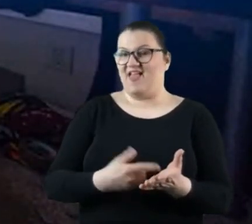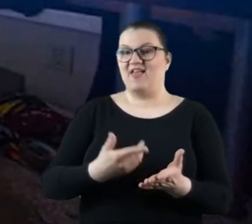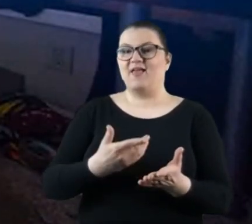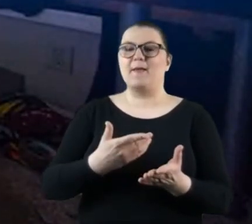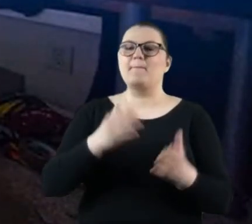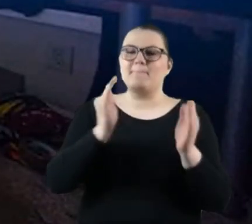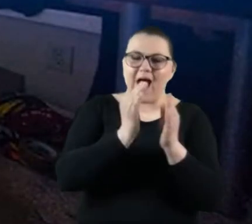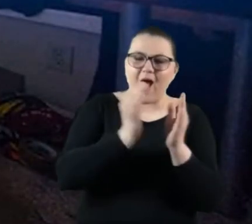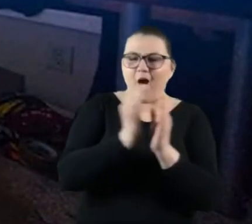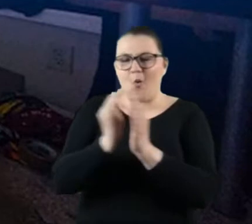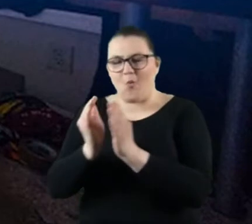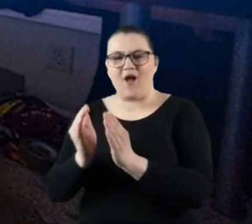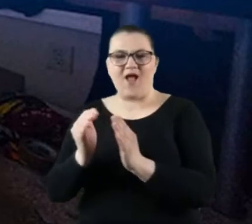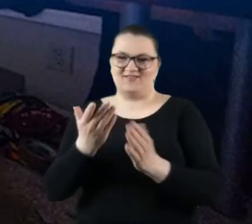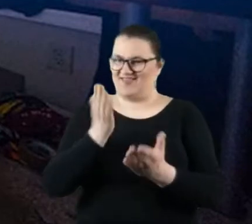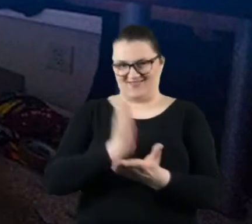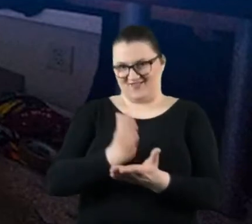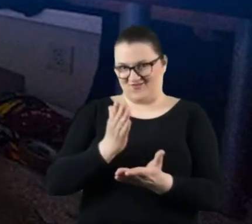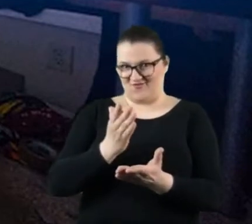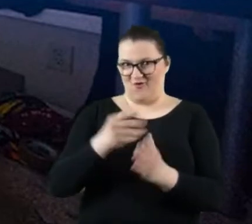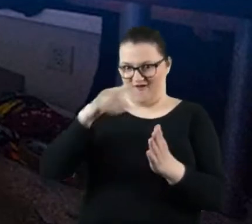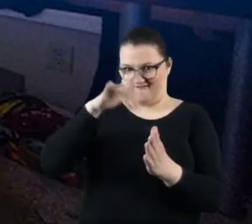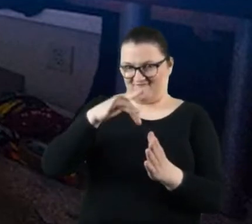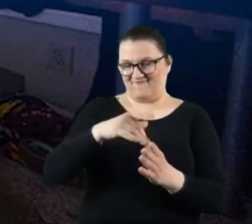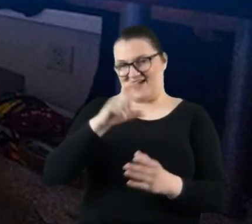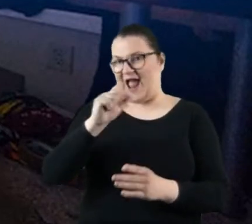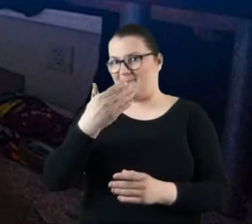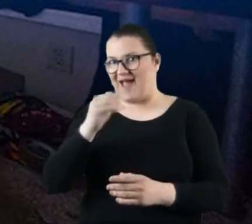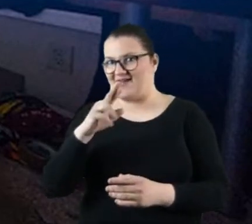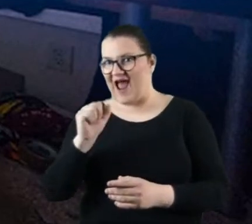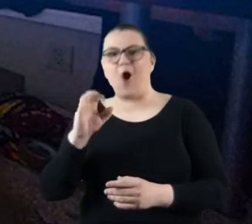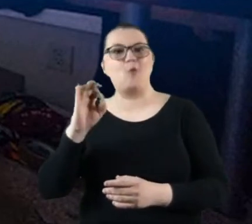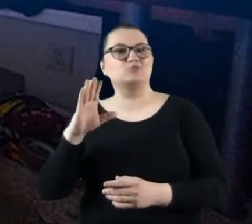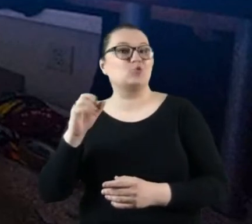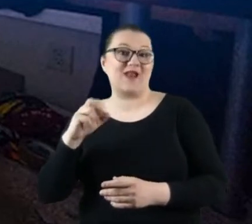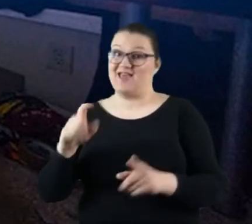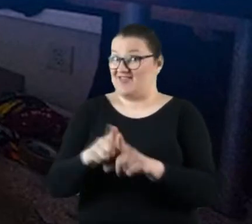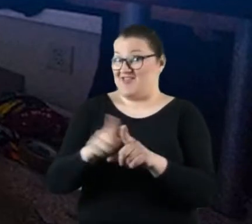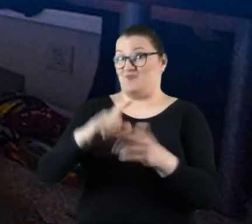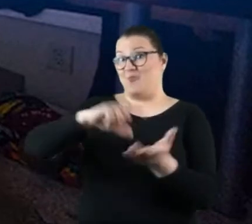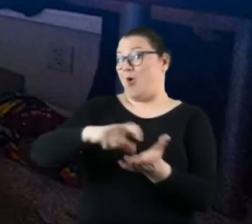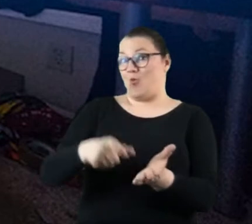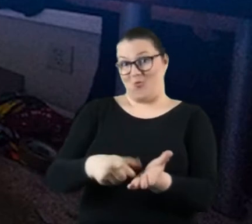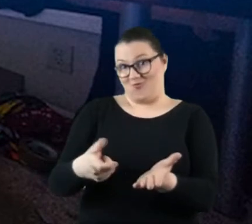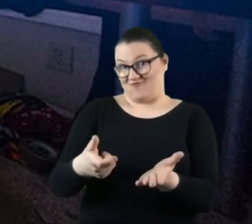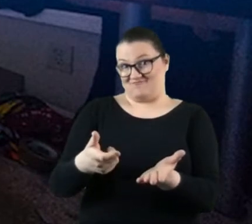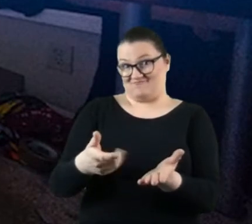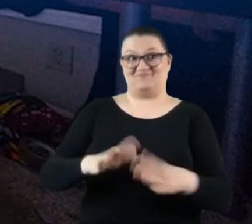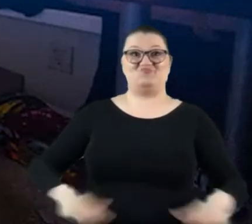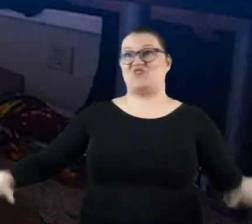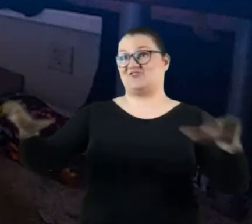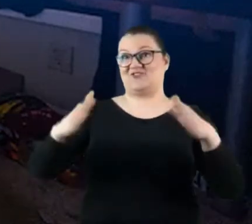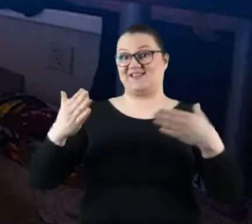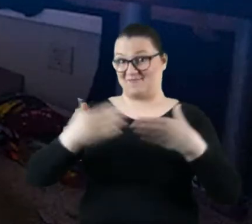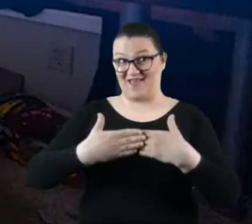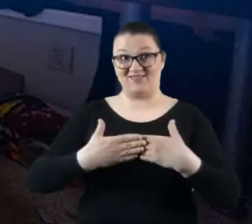przedmioty mogą być kamerami obskura, bo przecież pokoje też są przestrzenią zamkniętą.